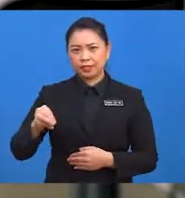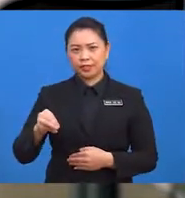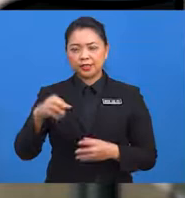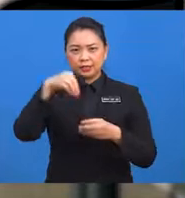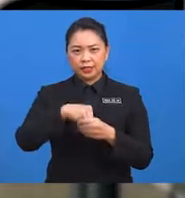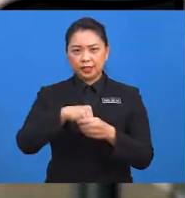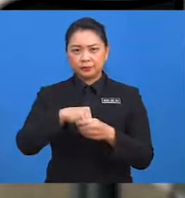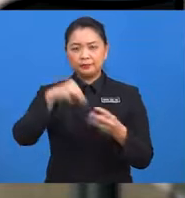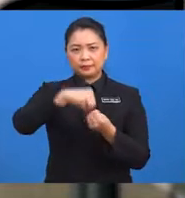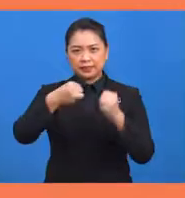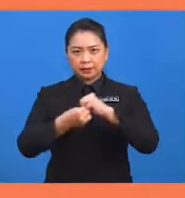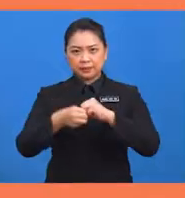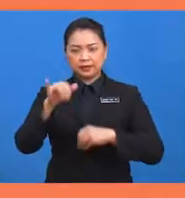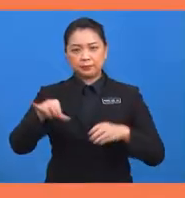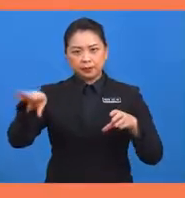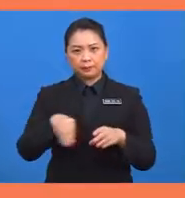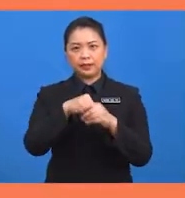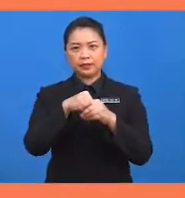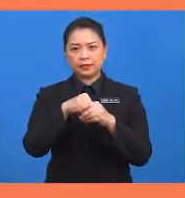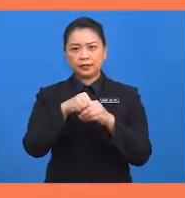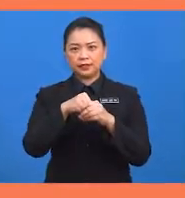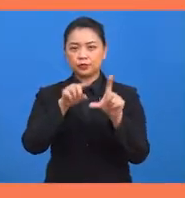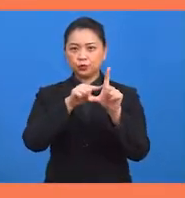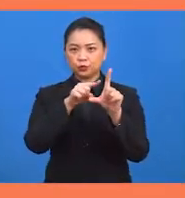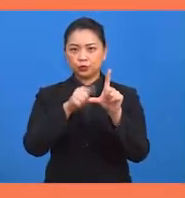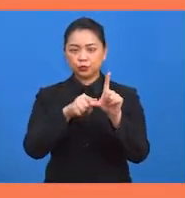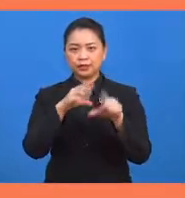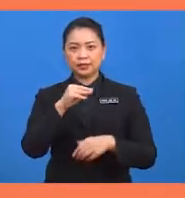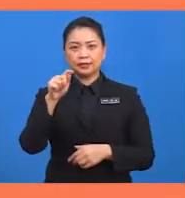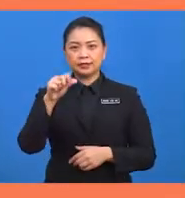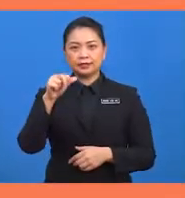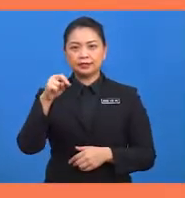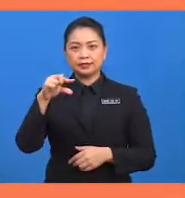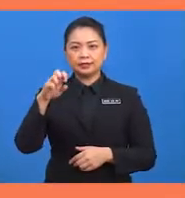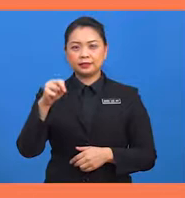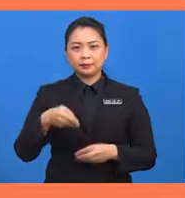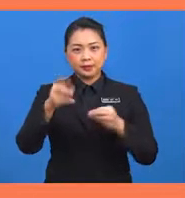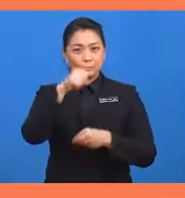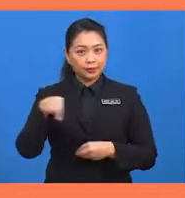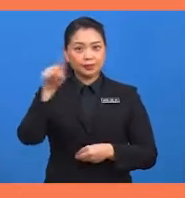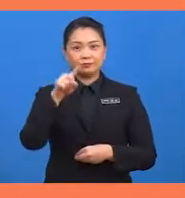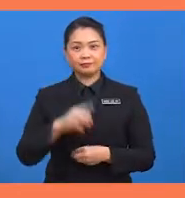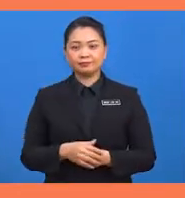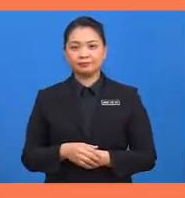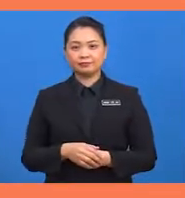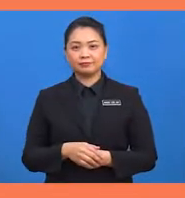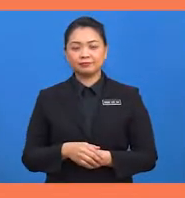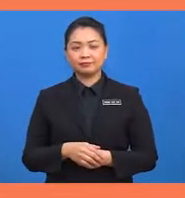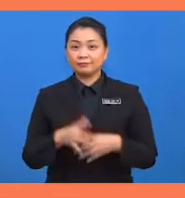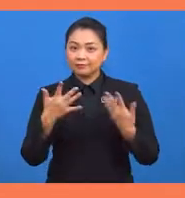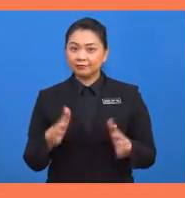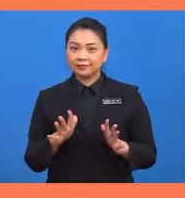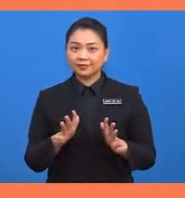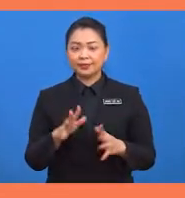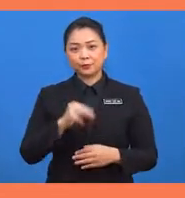dalam masalah yang melibatkan sudut dan tenjen bagi bulatan? Sudahkah murid-murid